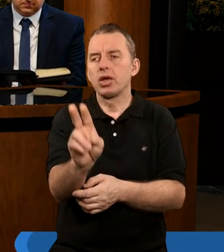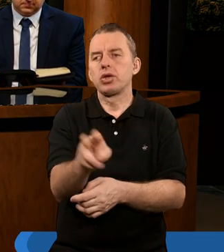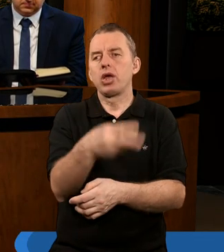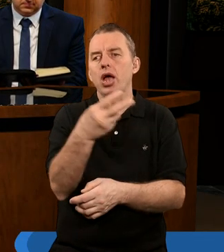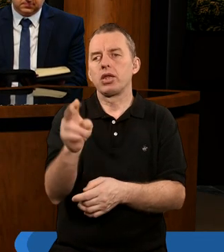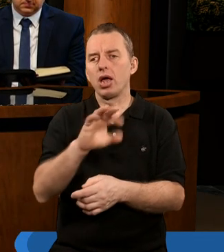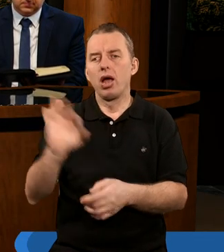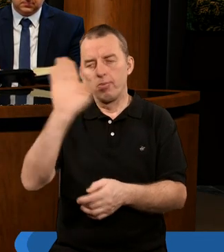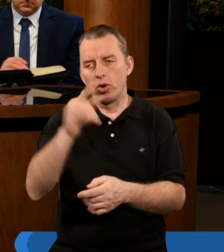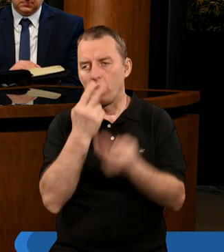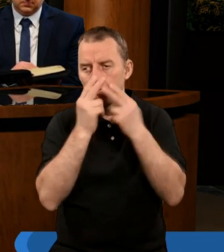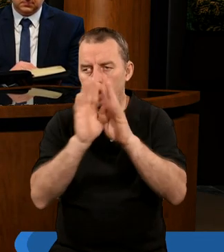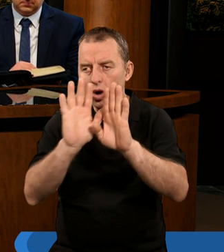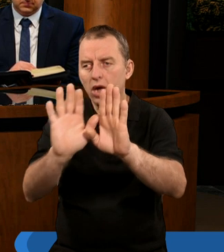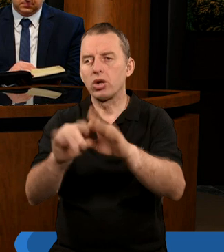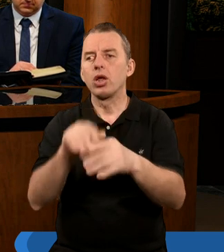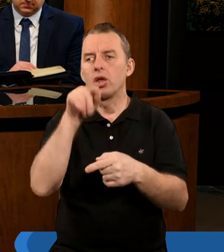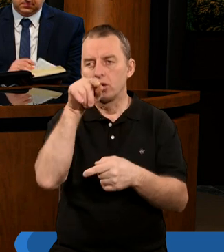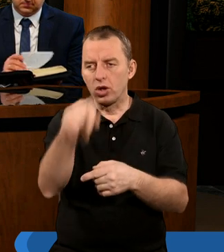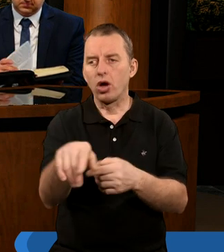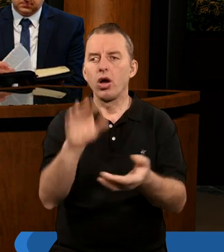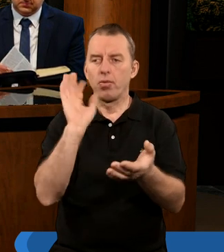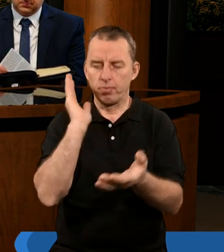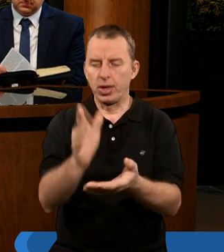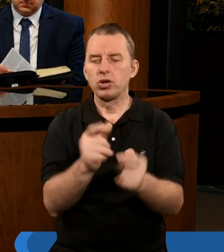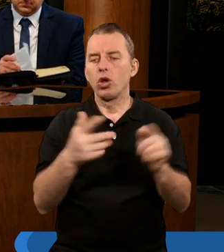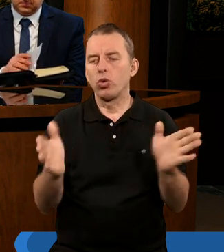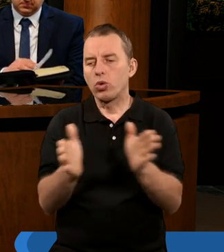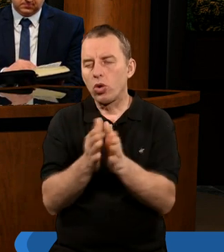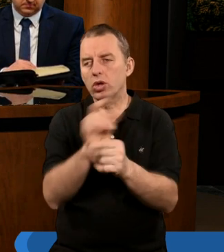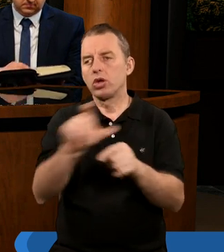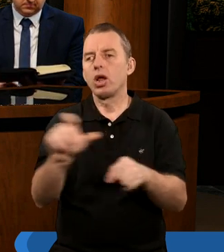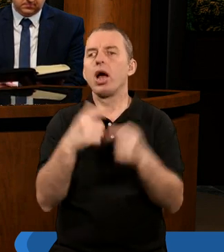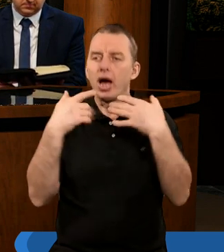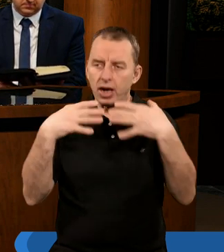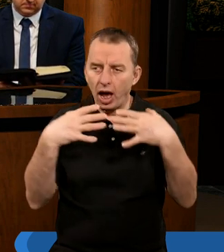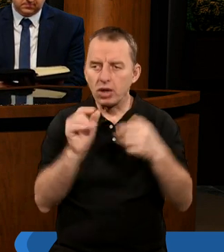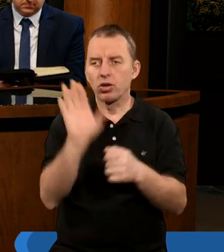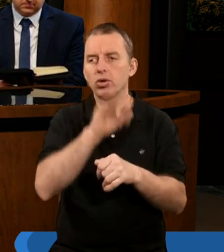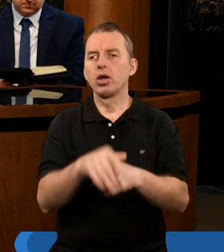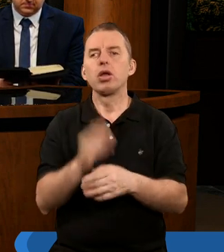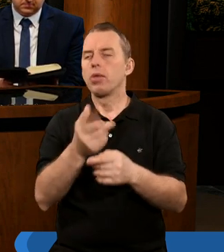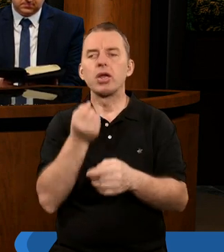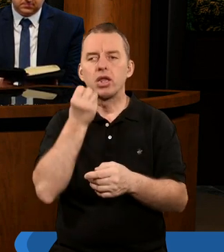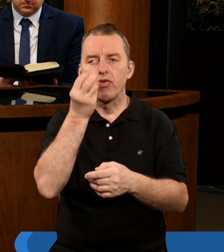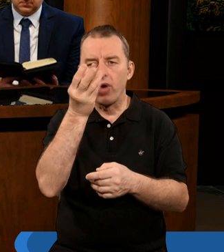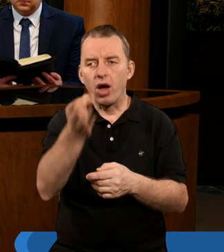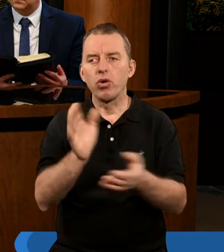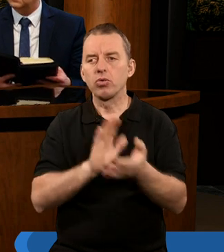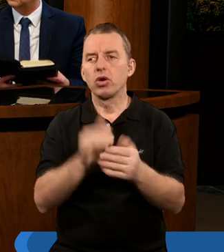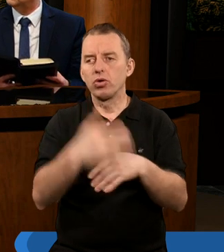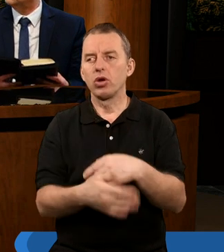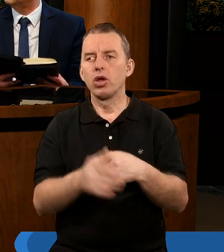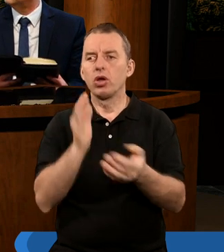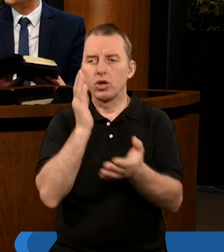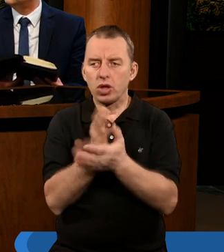kiedyż, Pan Bóg po prostu pokazuje, że to jest tylko krótki czas, tak, że ta radość po prostu tych bezbożnych, to nie będzie trwało już bez końca,